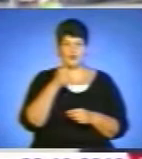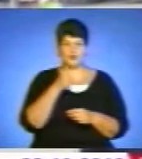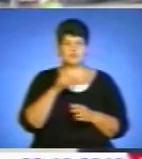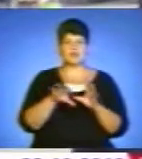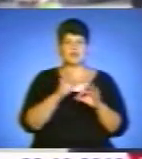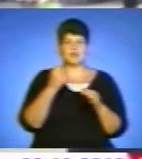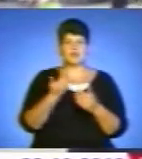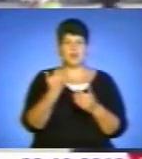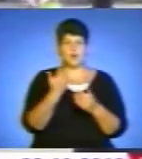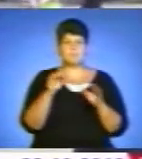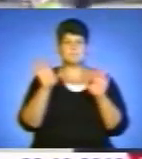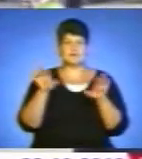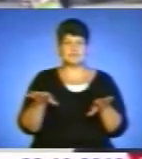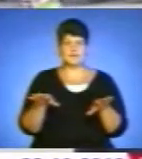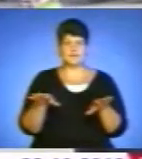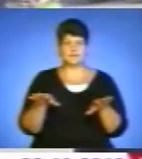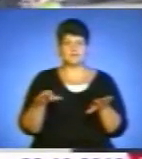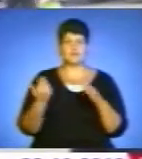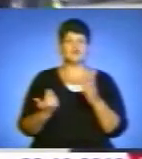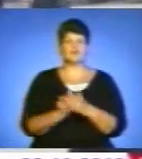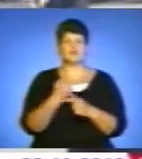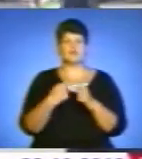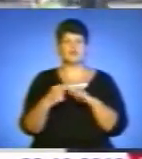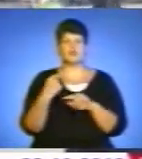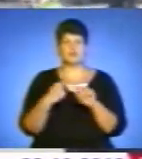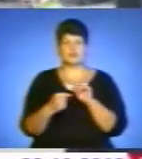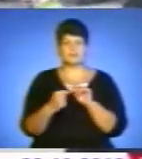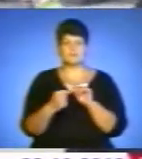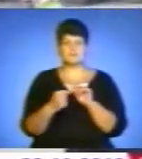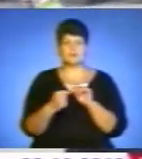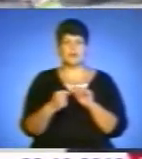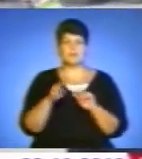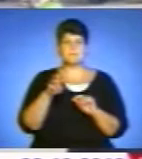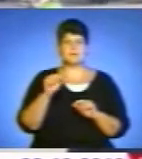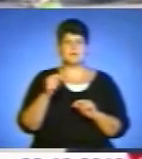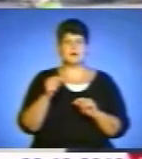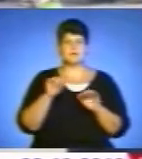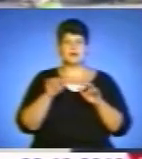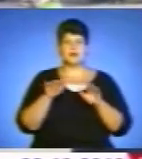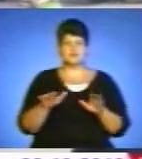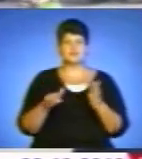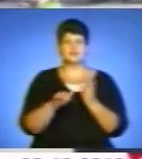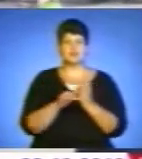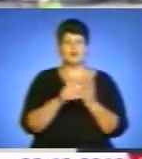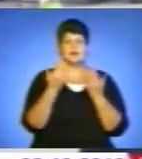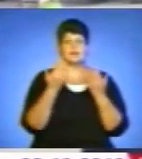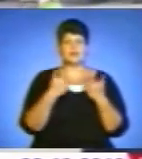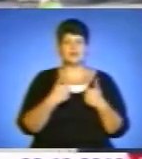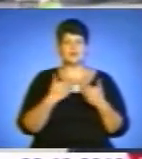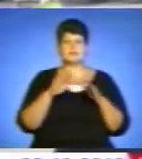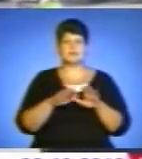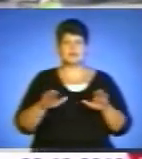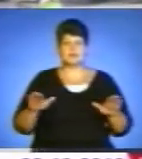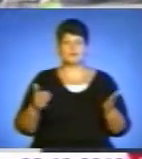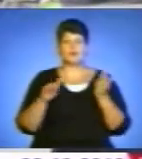обранням його президента, знову відновилося якраз марафон, це допомога нашим дітям. Допомога